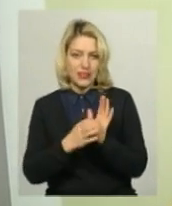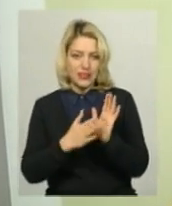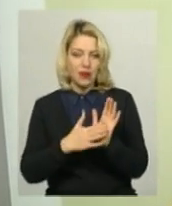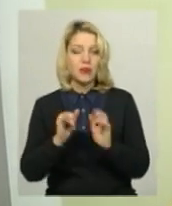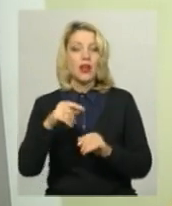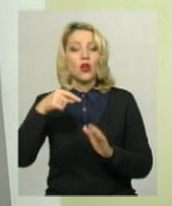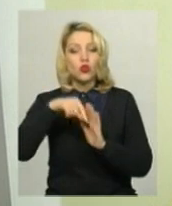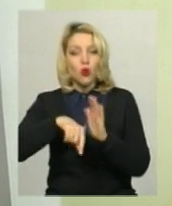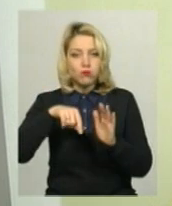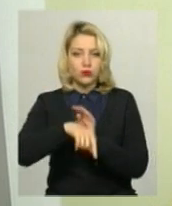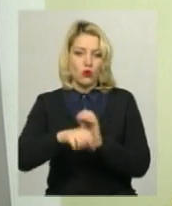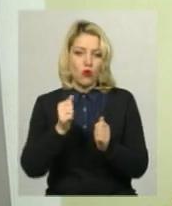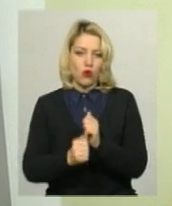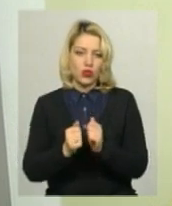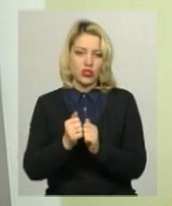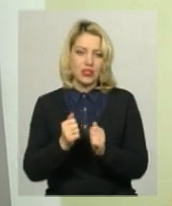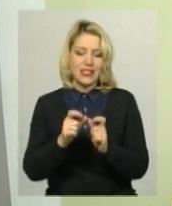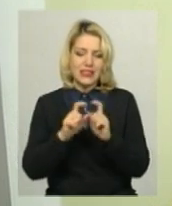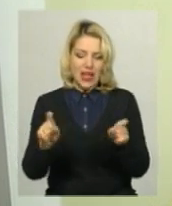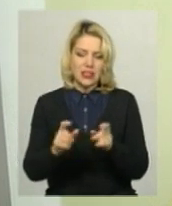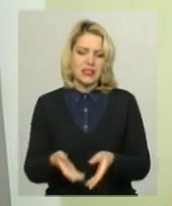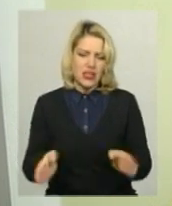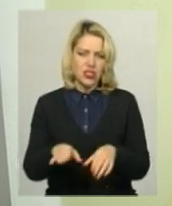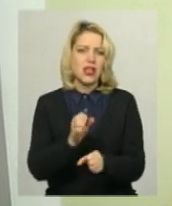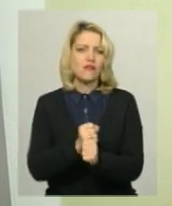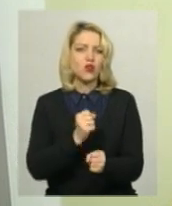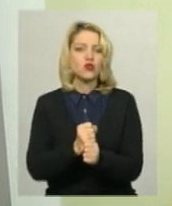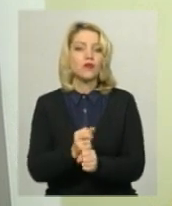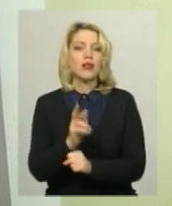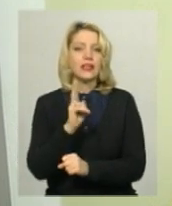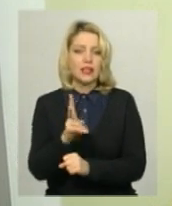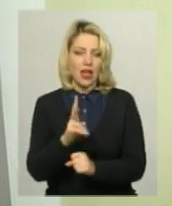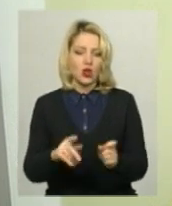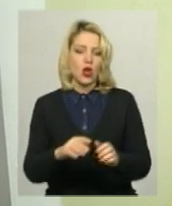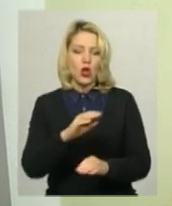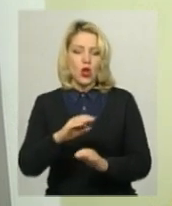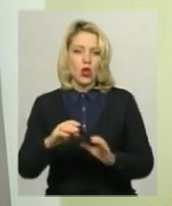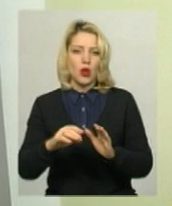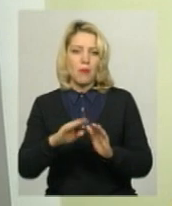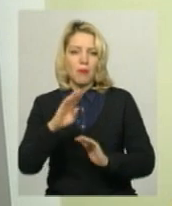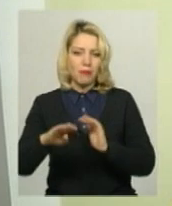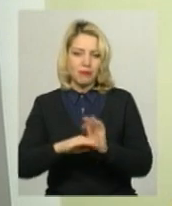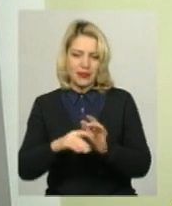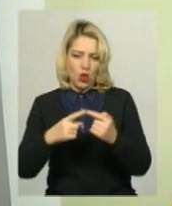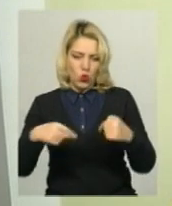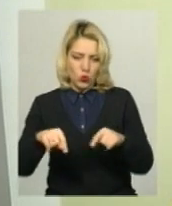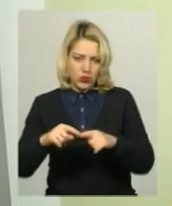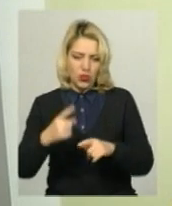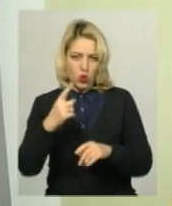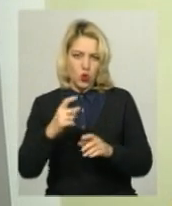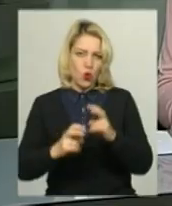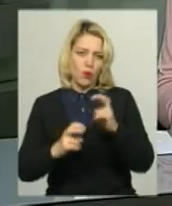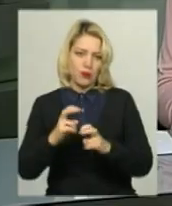кожен заход завершається функціонувати як структурний підрозділ одного єдиного комунального підприємства.